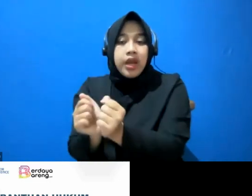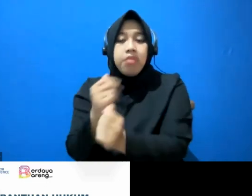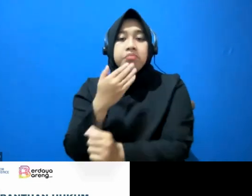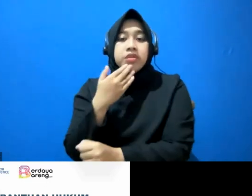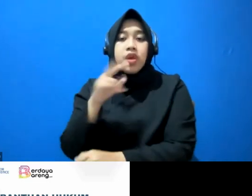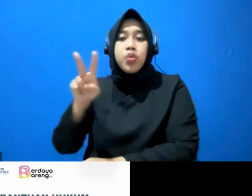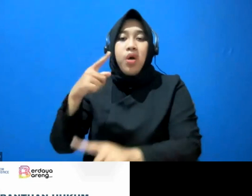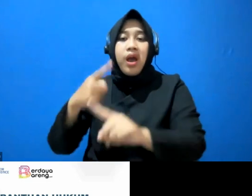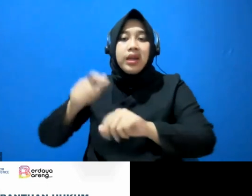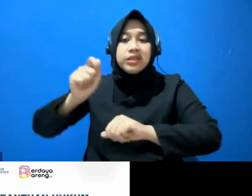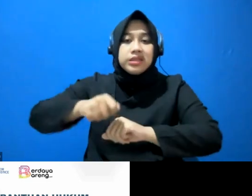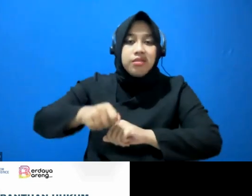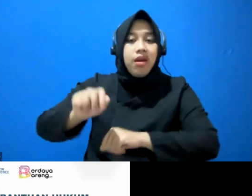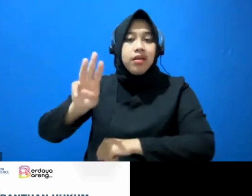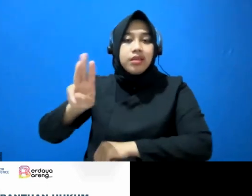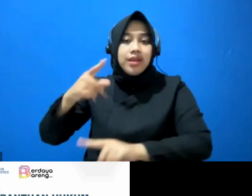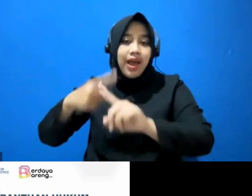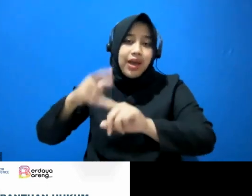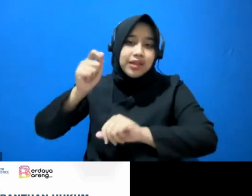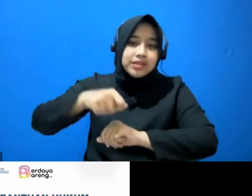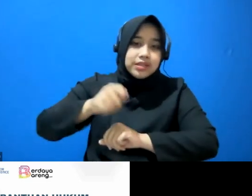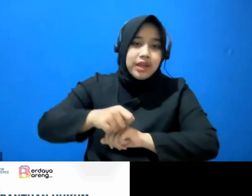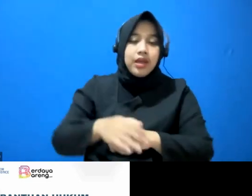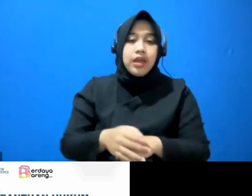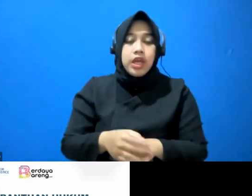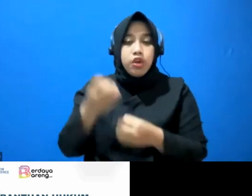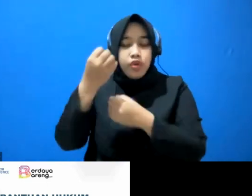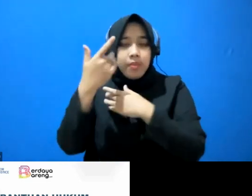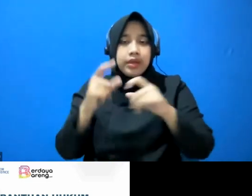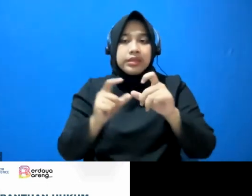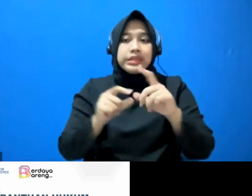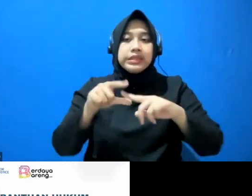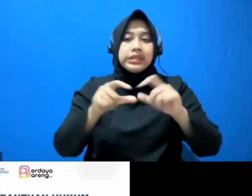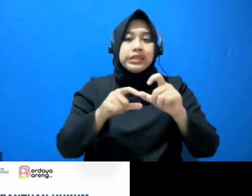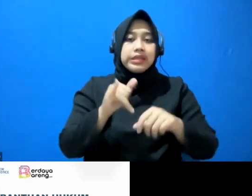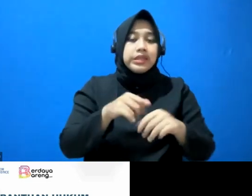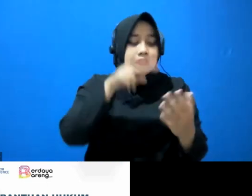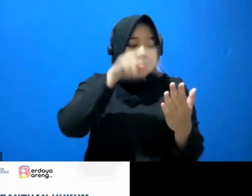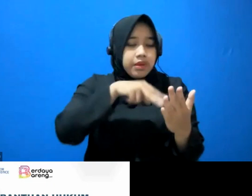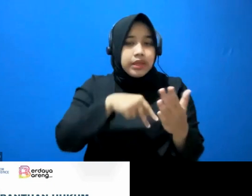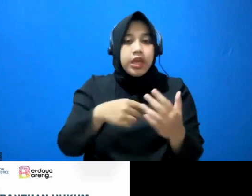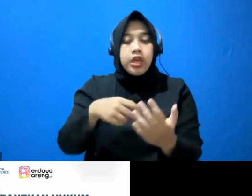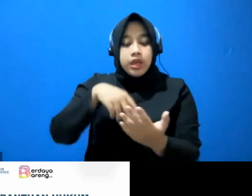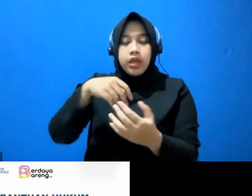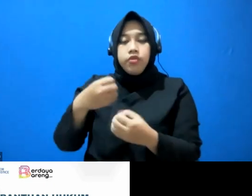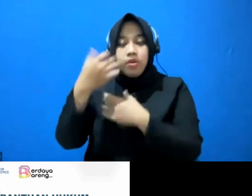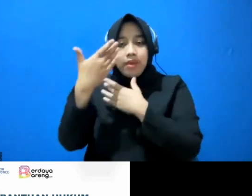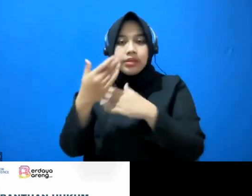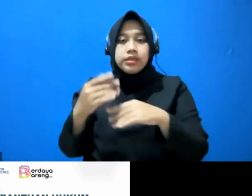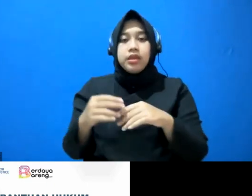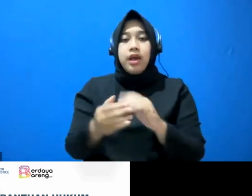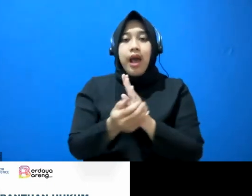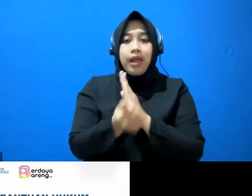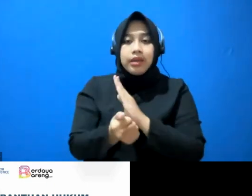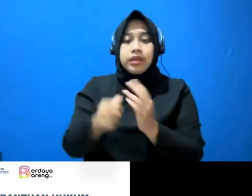tiga kali sidang keterangan saksi dibacakan keterangan ahli dibacakan sidang ketiga